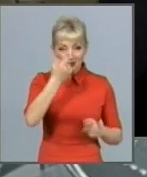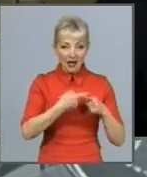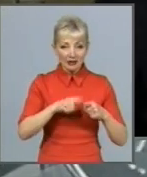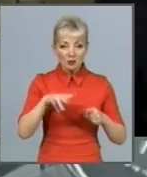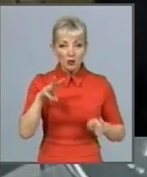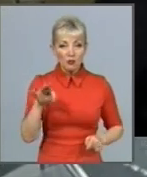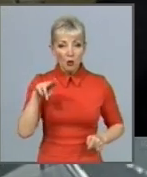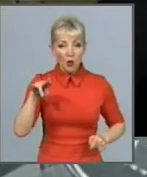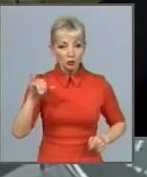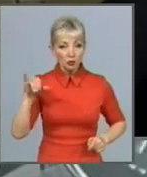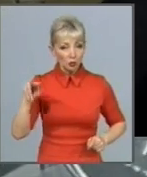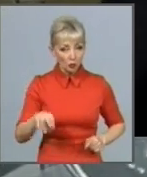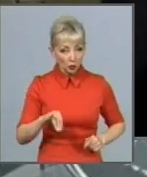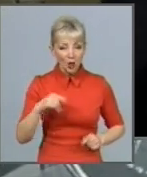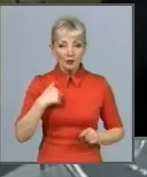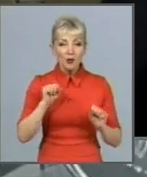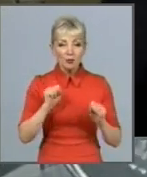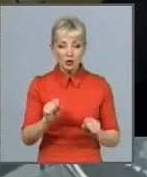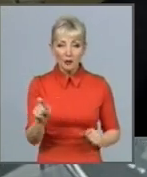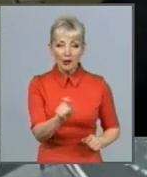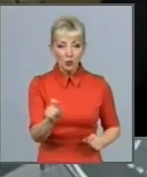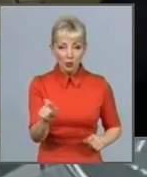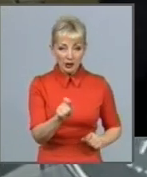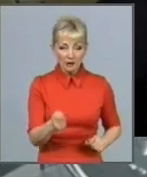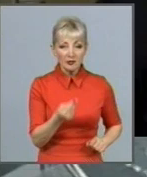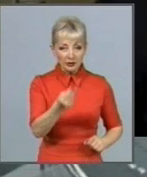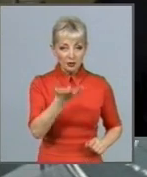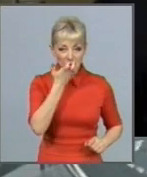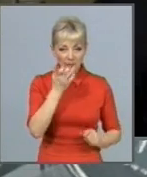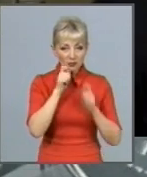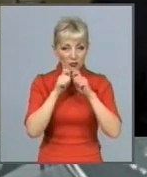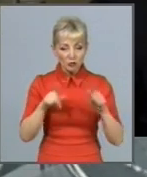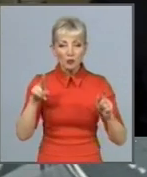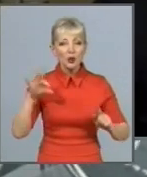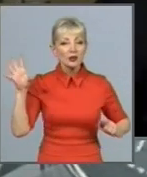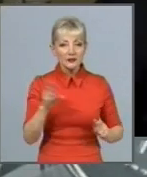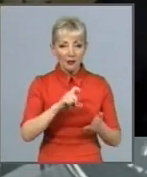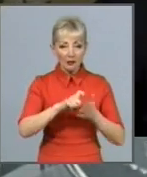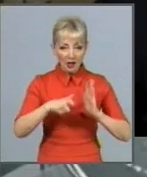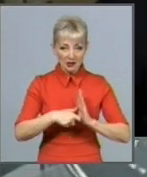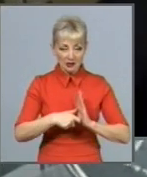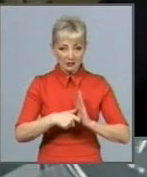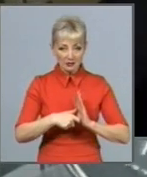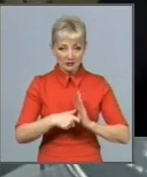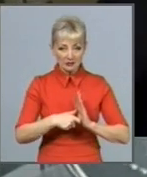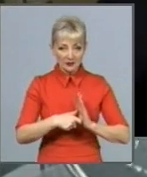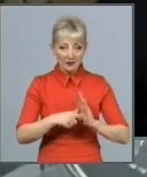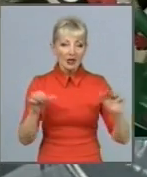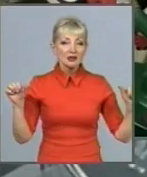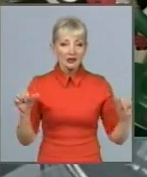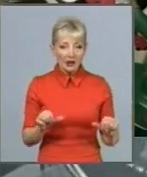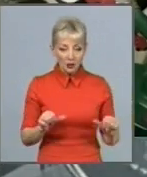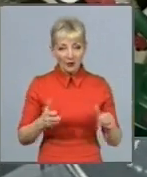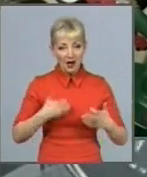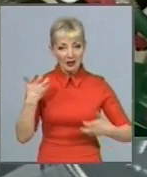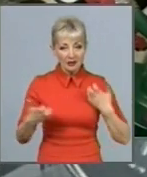регулювати подачу тепла в школі. Тобто, по всім класам, столове, роздівалки, спортивний зал.